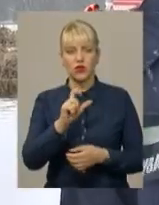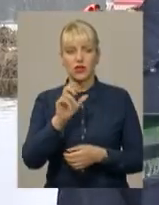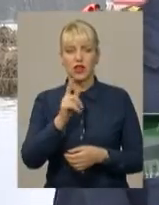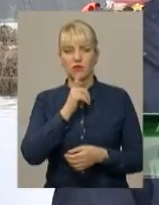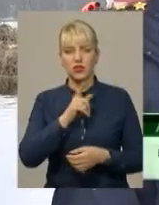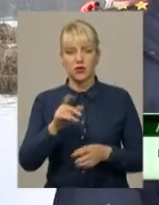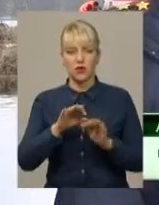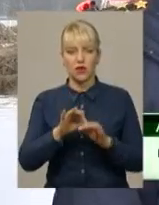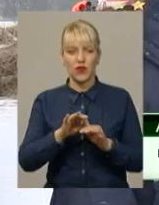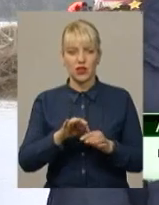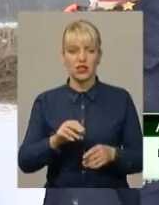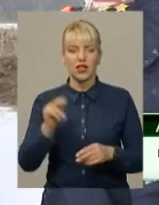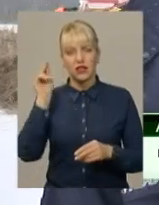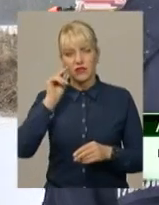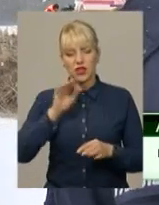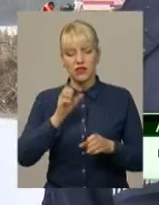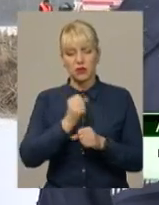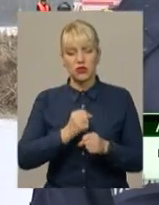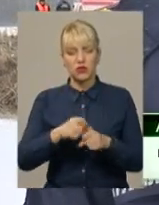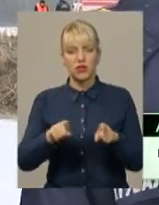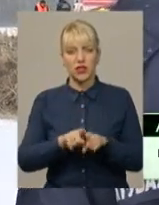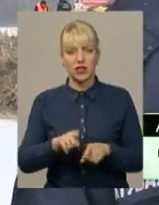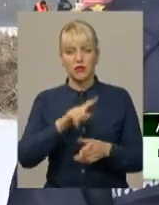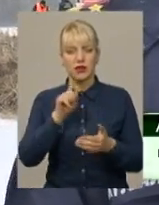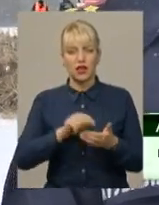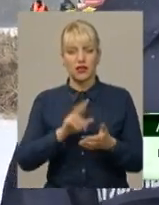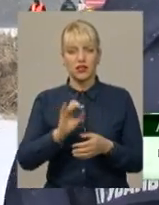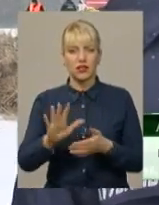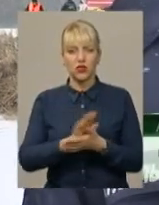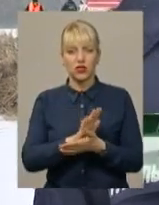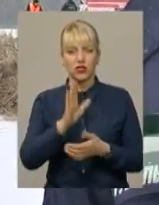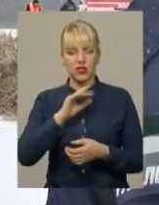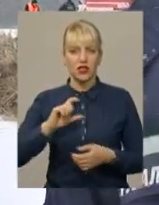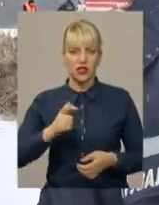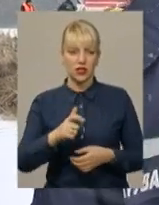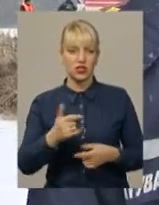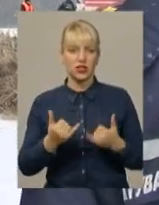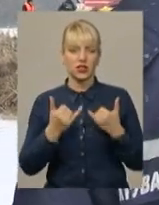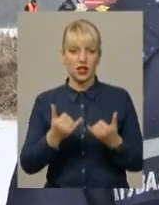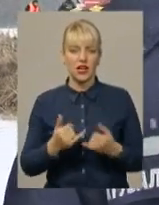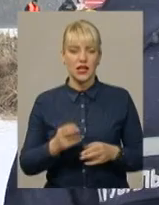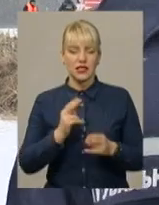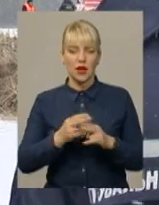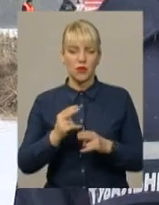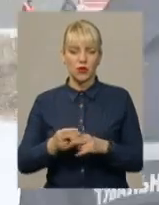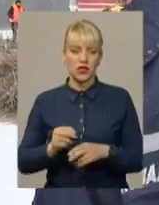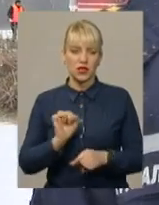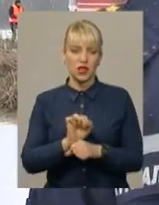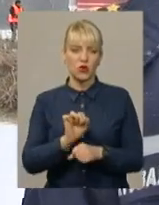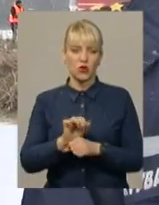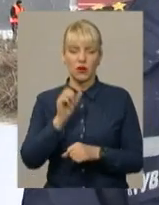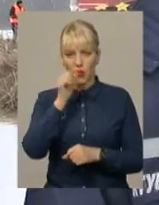проведення навчань відпрацьовувалися такі питання, як розчищення русла річки для запобігання заторам і зажорам льоду.